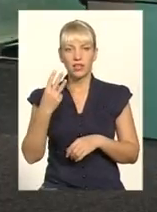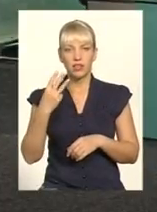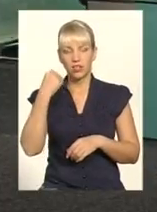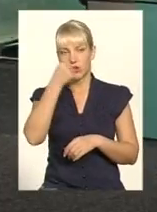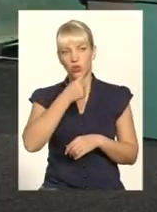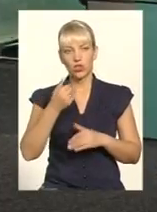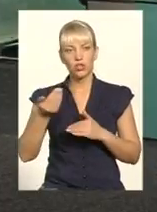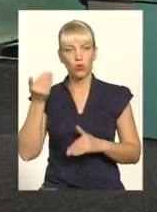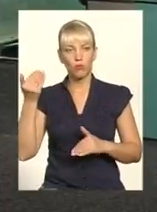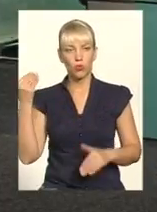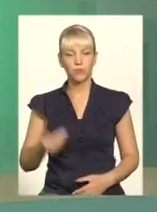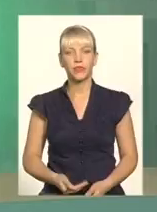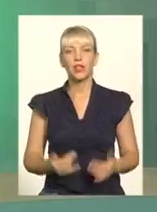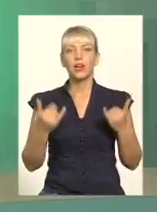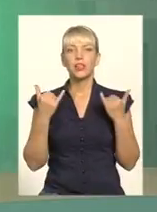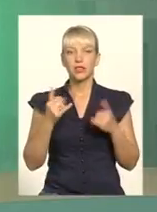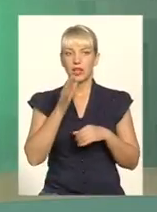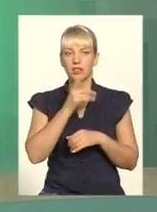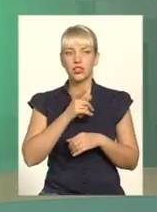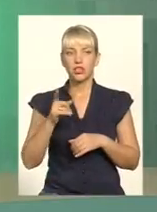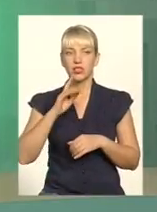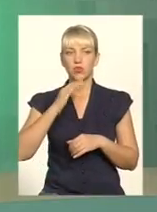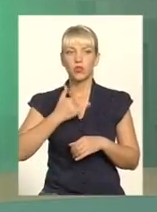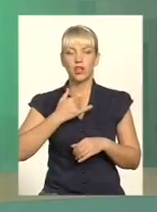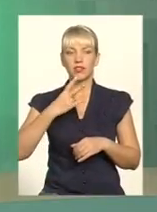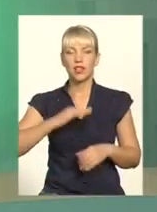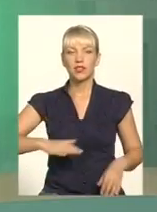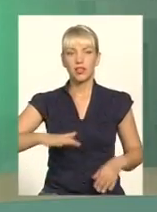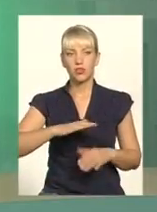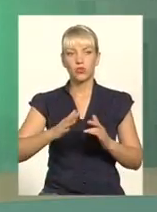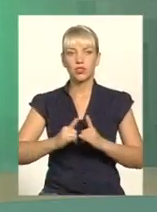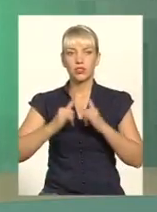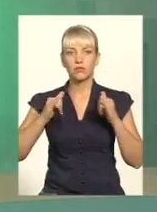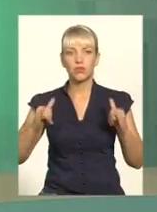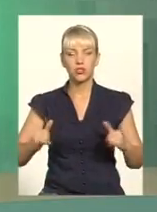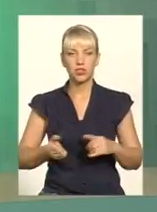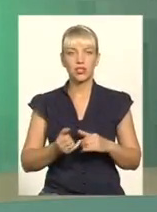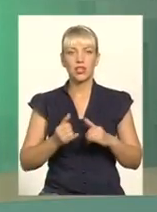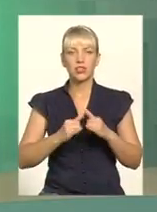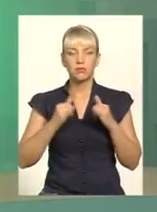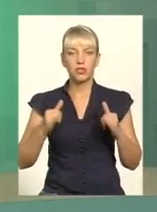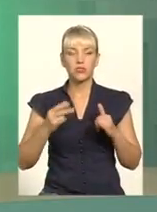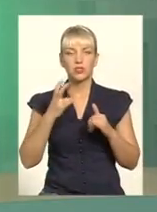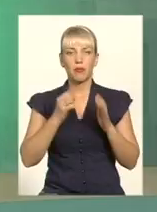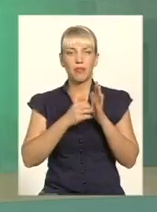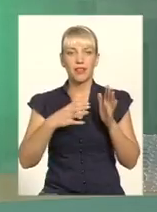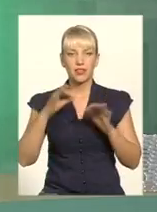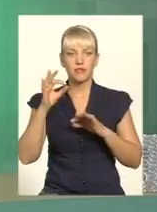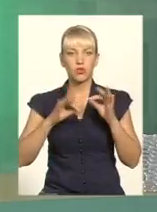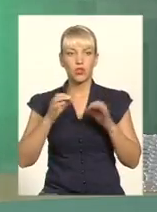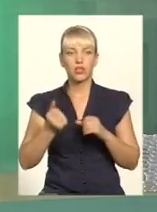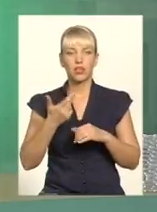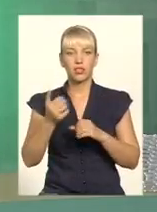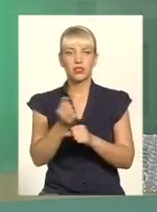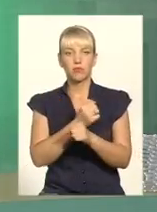Так, ну на даний час, практично у на території збільшилось на 15% кількість виявленої зброї. Так, зброя змінилася. Якщо ми раніше